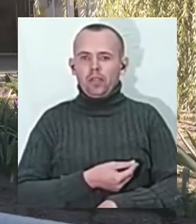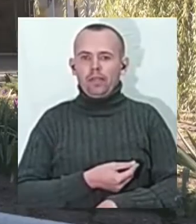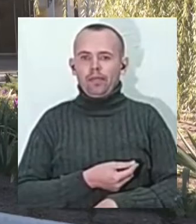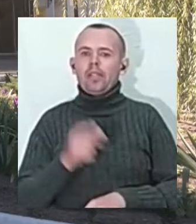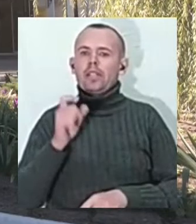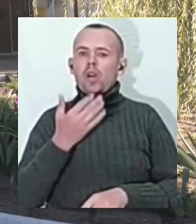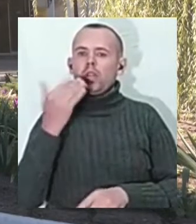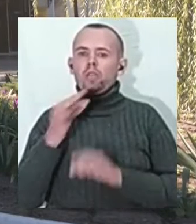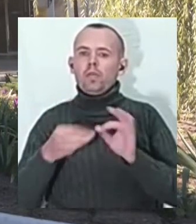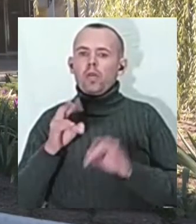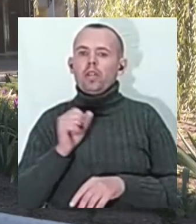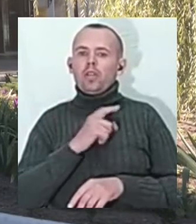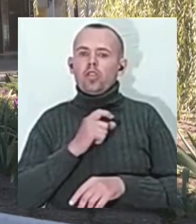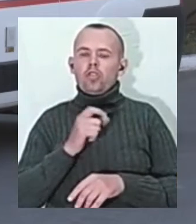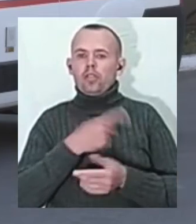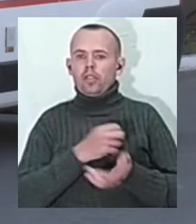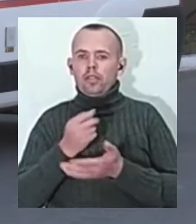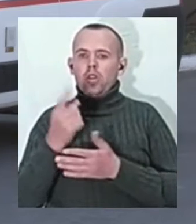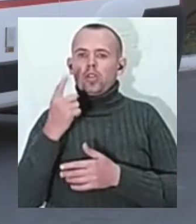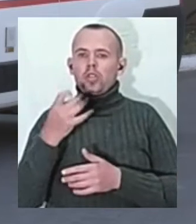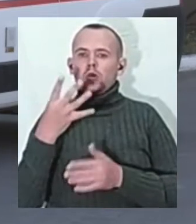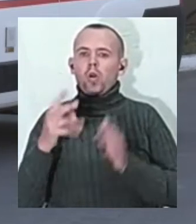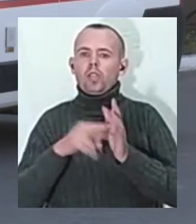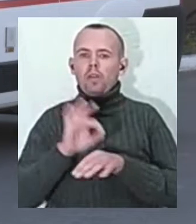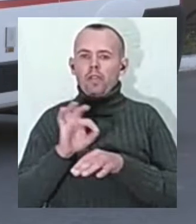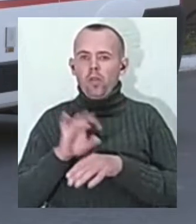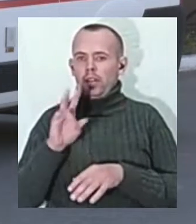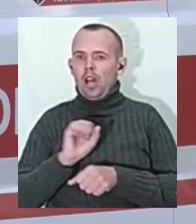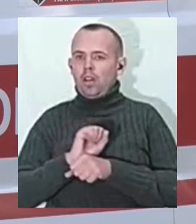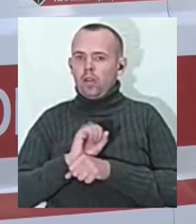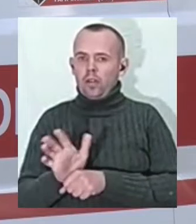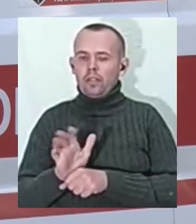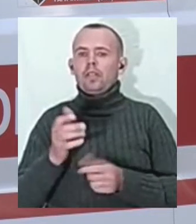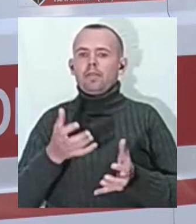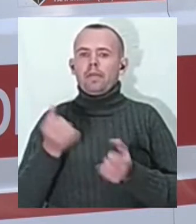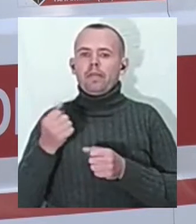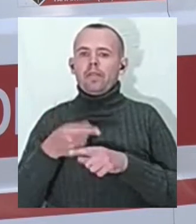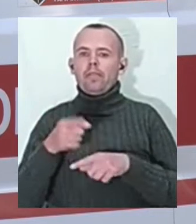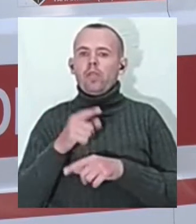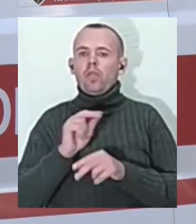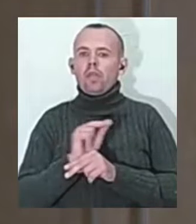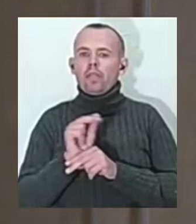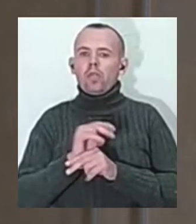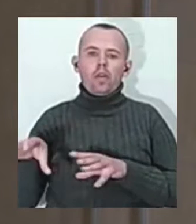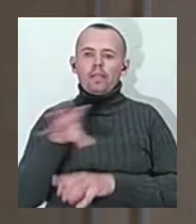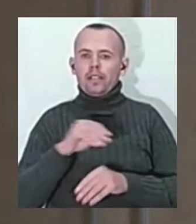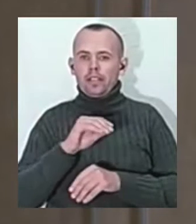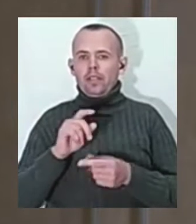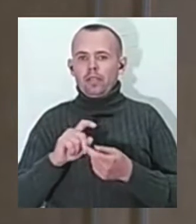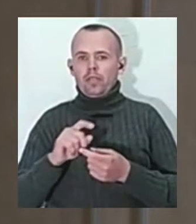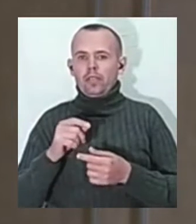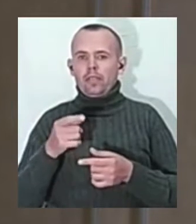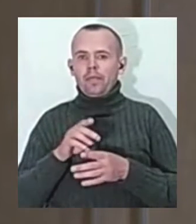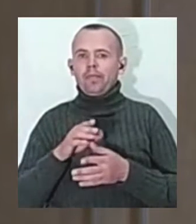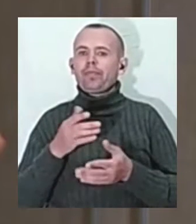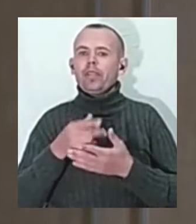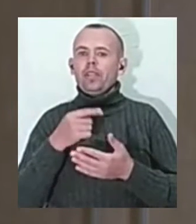шпиталізували 147 хворих на коронавірус. Приймати на стаціонарне лікування мають всіх, кого низька сатурація, зазначила директорка